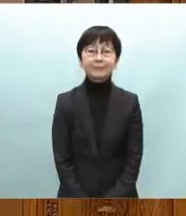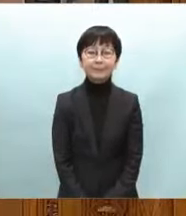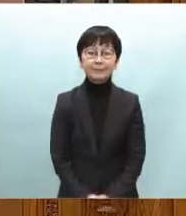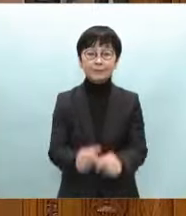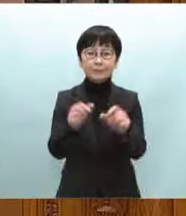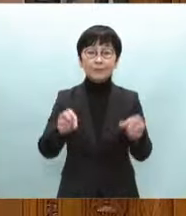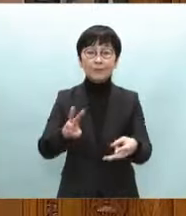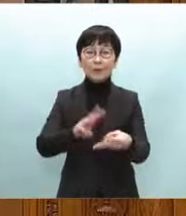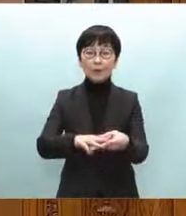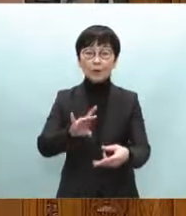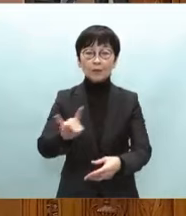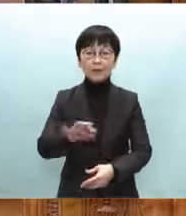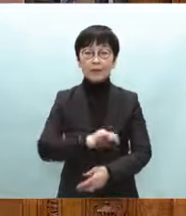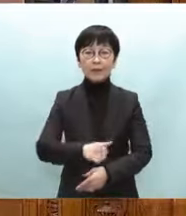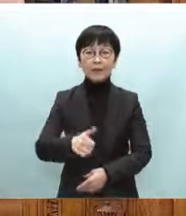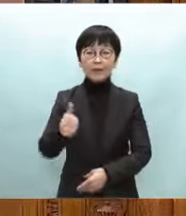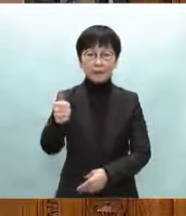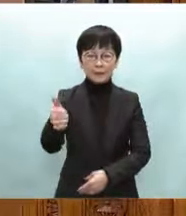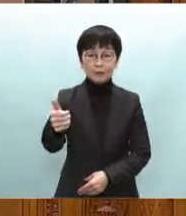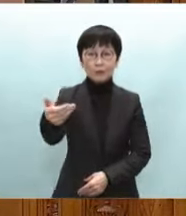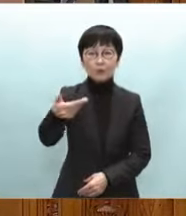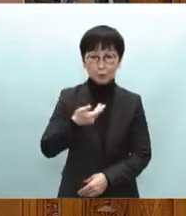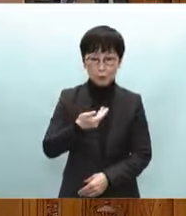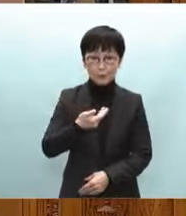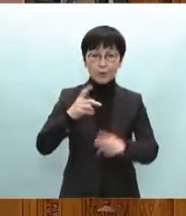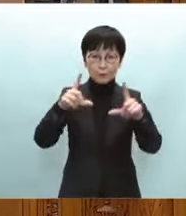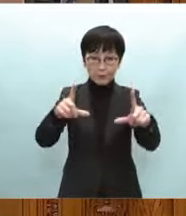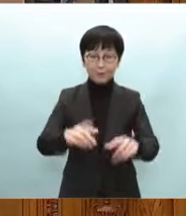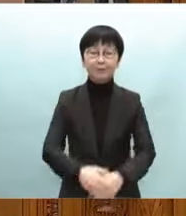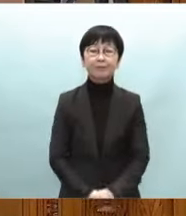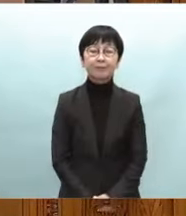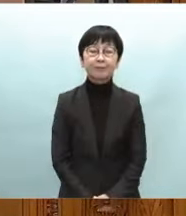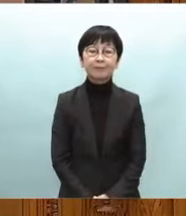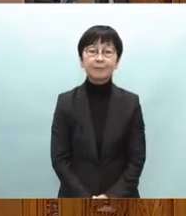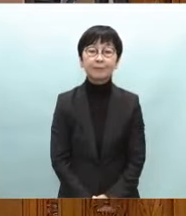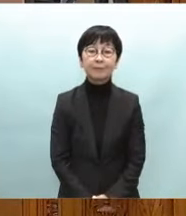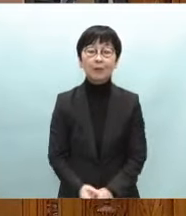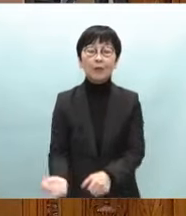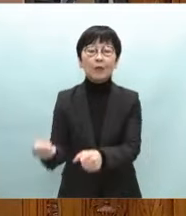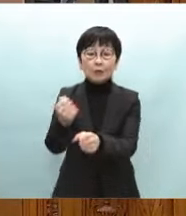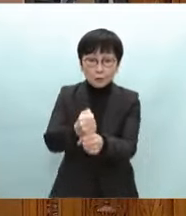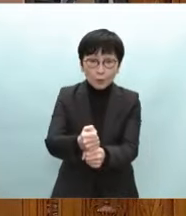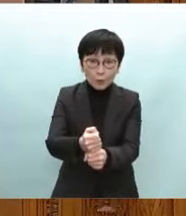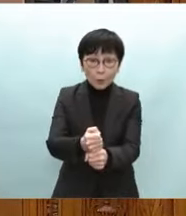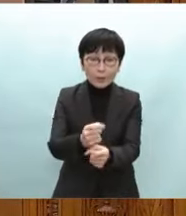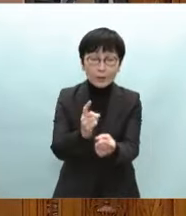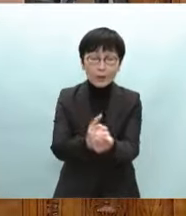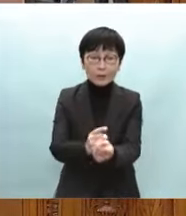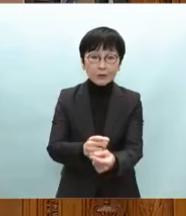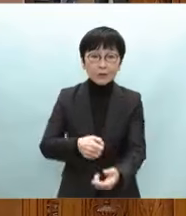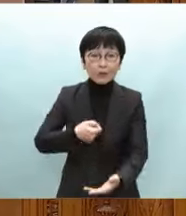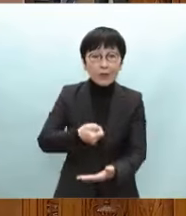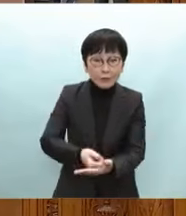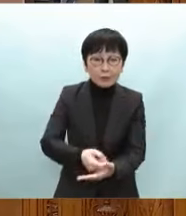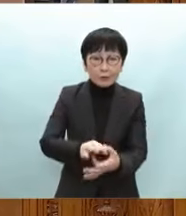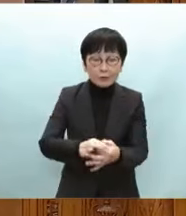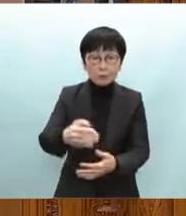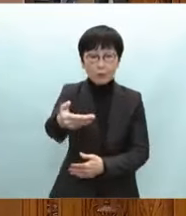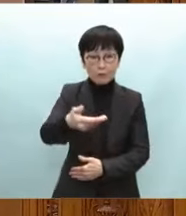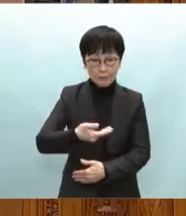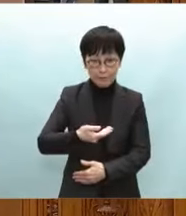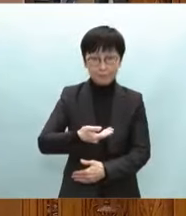岡田直樹議員のご質問にお答えいたします不幸への決意についてお尋ねがありました